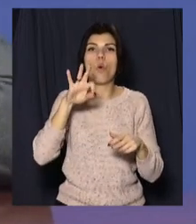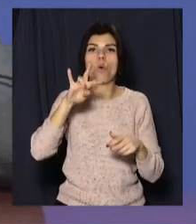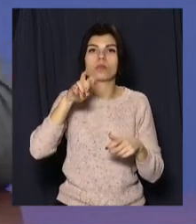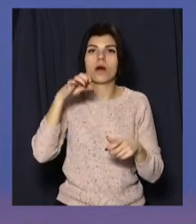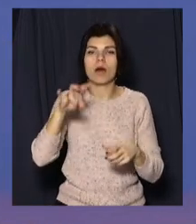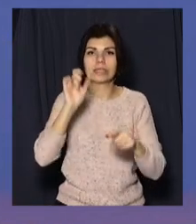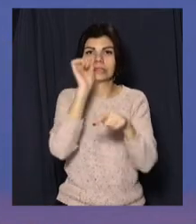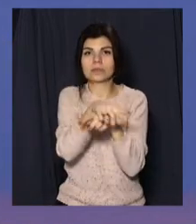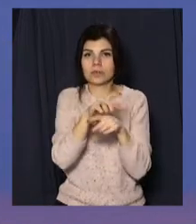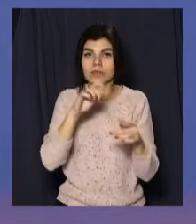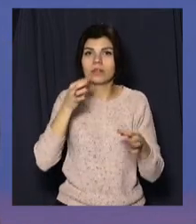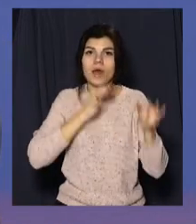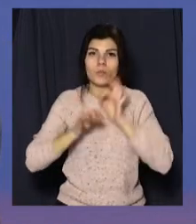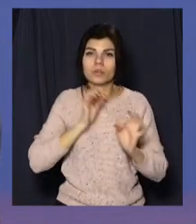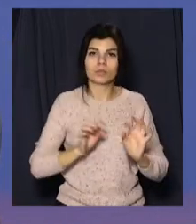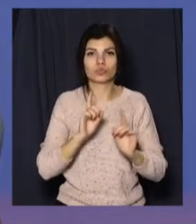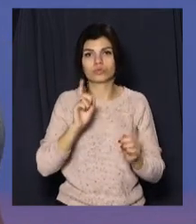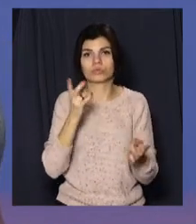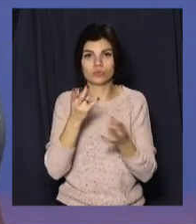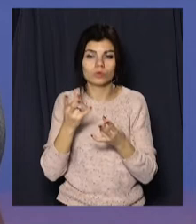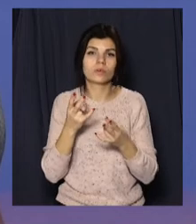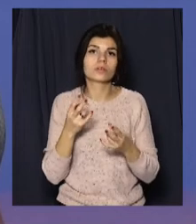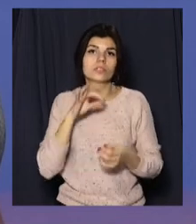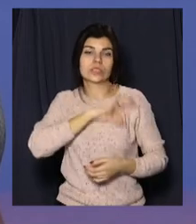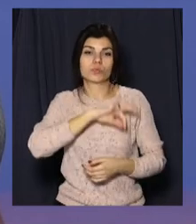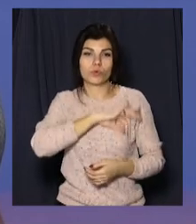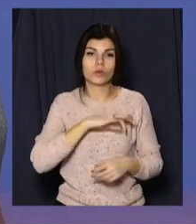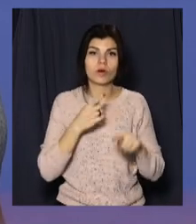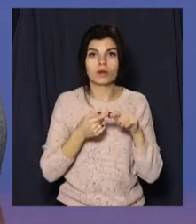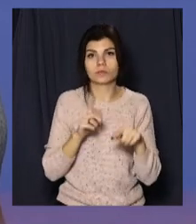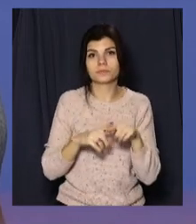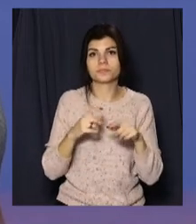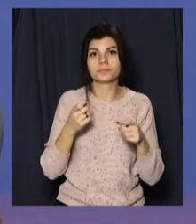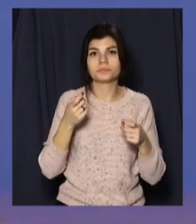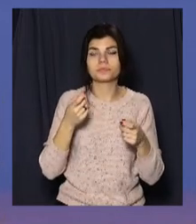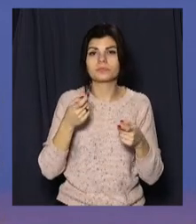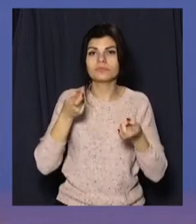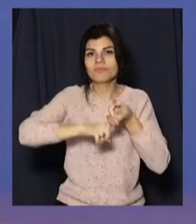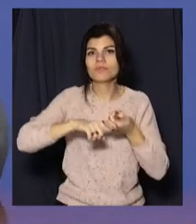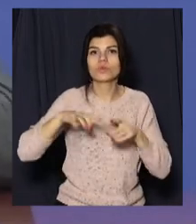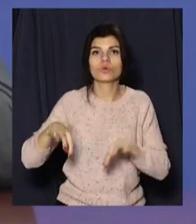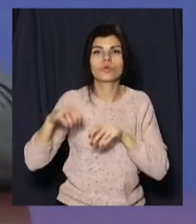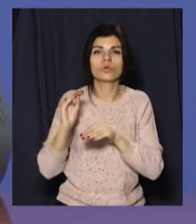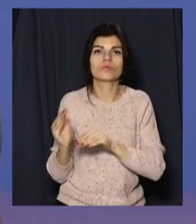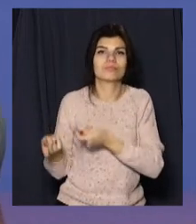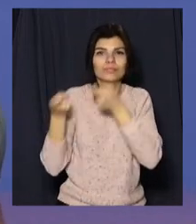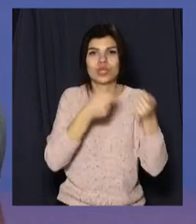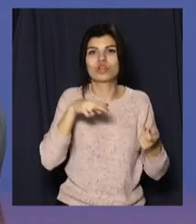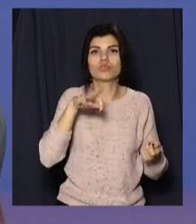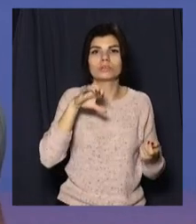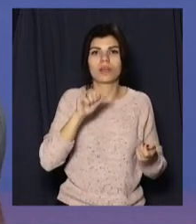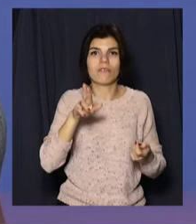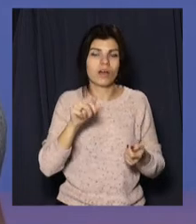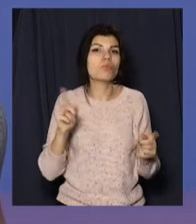і в мережах, а також онлайн на сайтах, використовуючи певні доставки. Тому що це також важливо під час